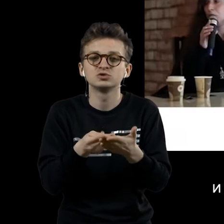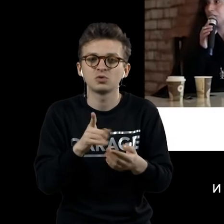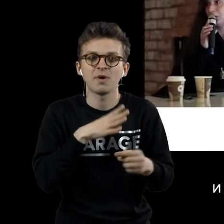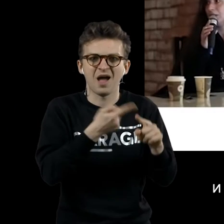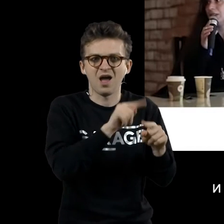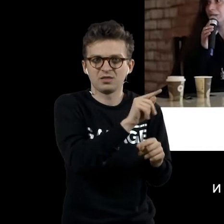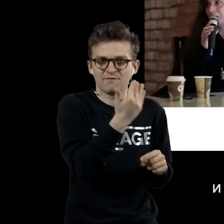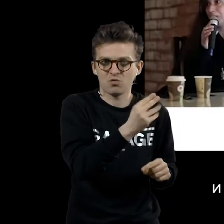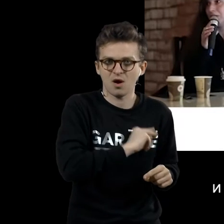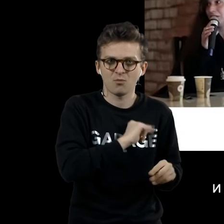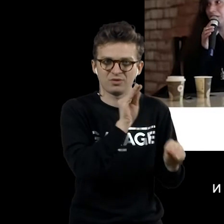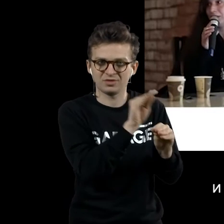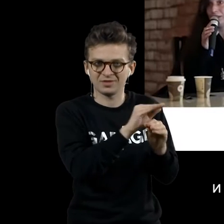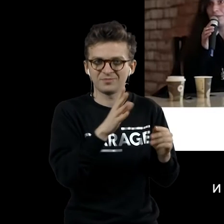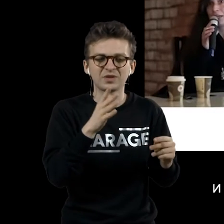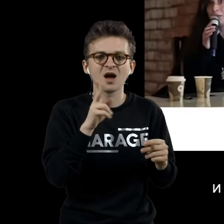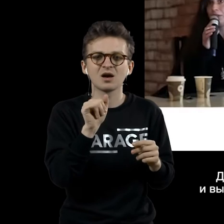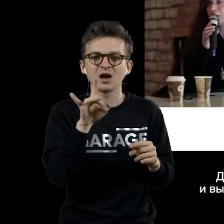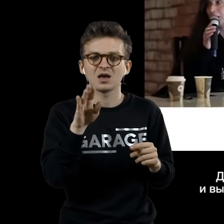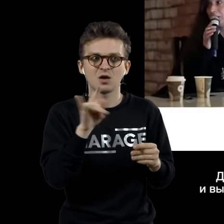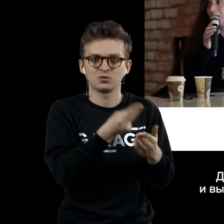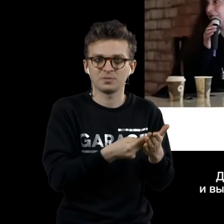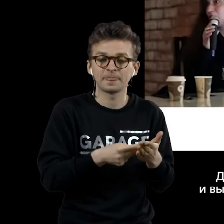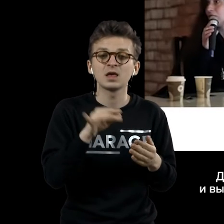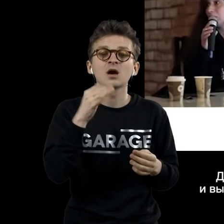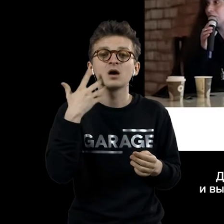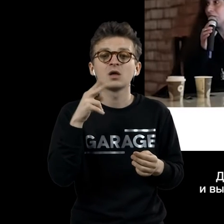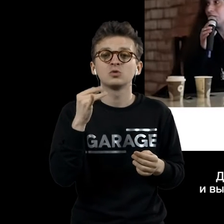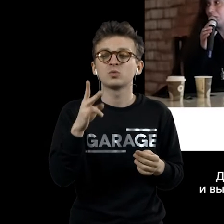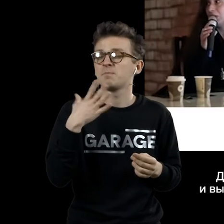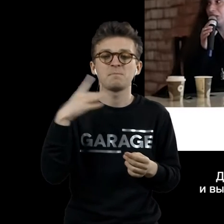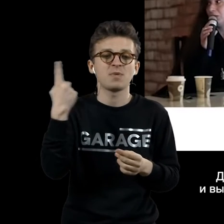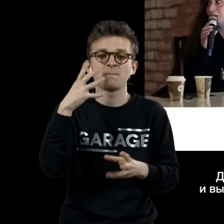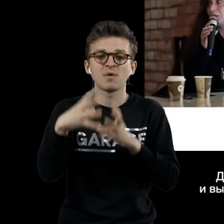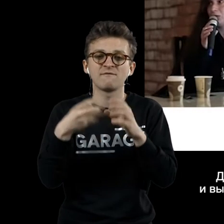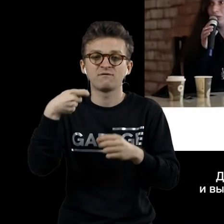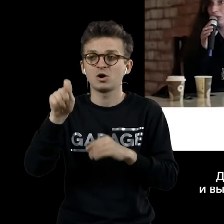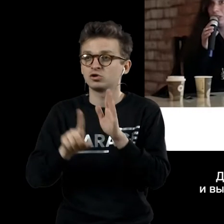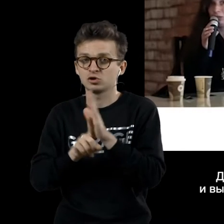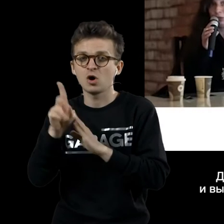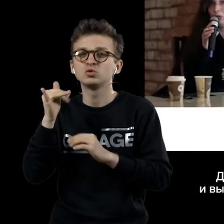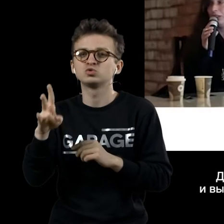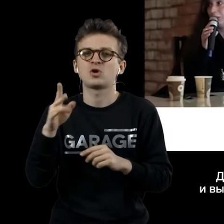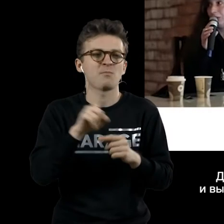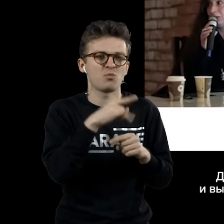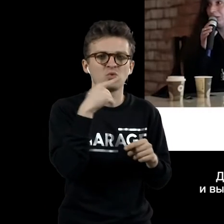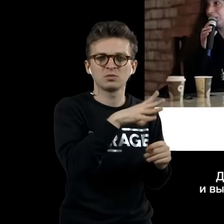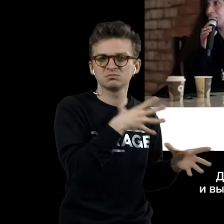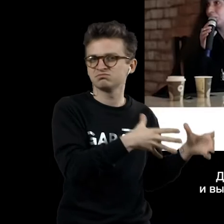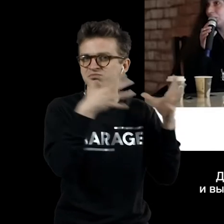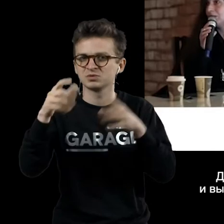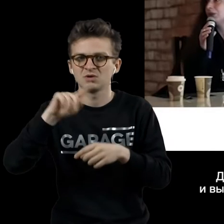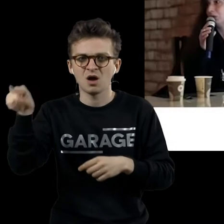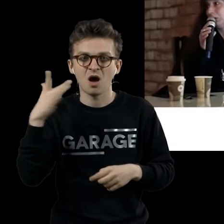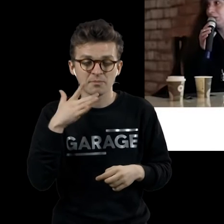в Европе начинается Первая мировая война, переезжает в Америку, как и многие, он переезжает в Нью-Йорк, он как бы с неким изумлением для себя